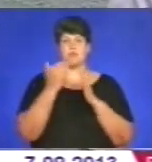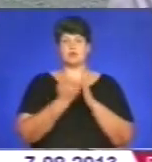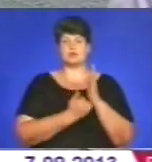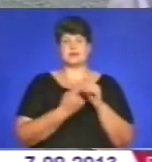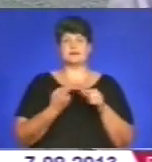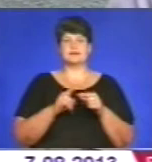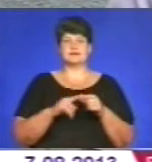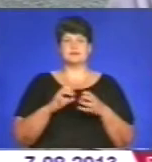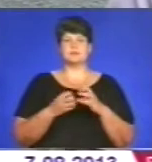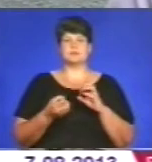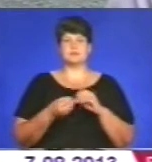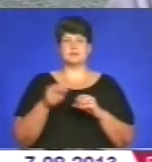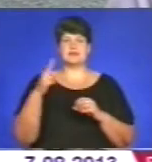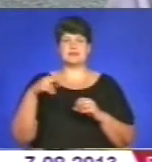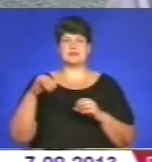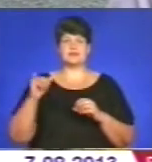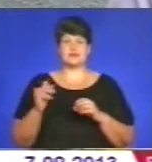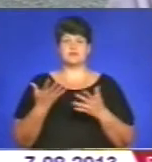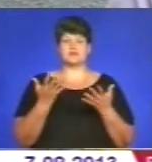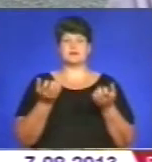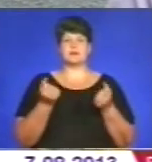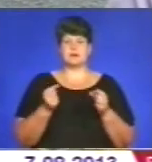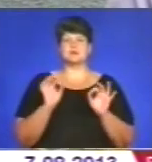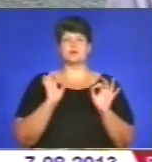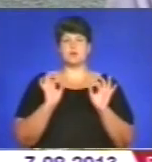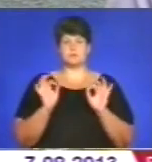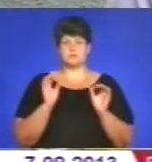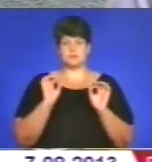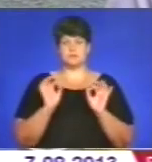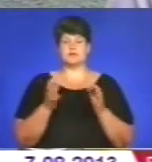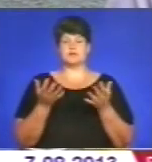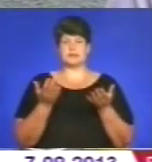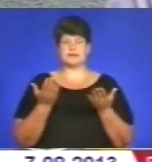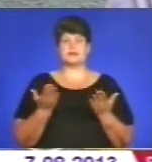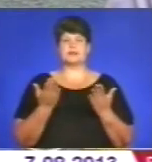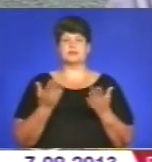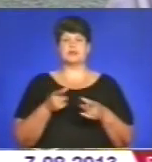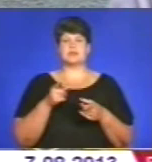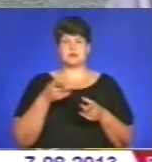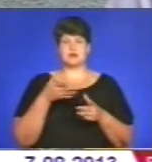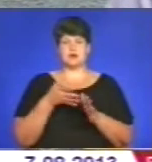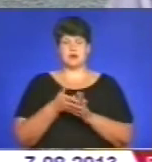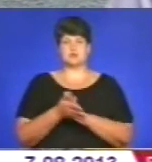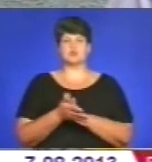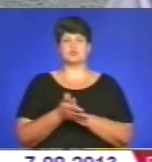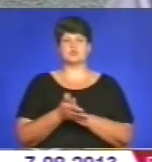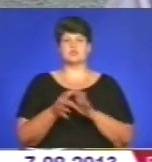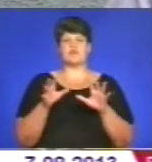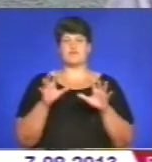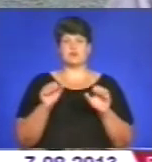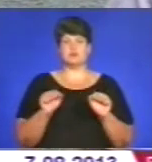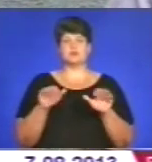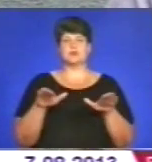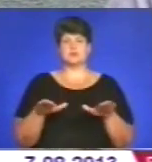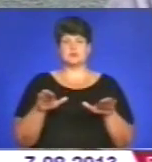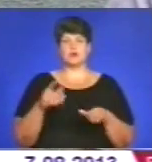виявляються співробітниками ДАІ, вони сприймаються об'єктивно і, саме головне, реалізуються владою на місцях